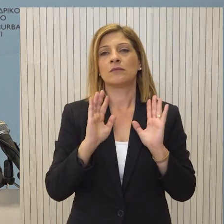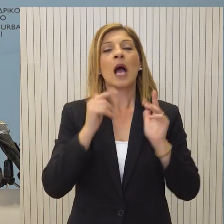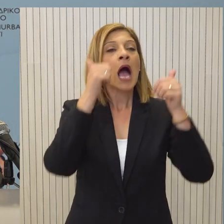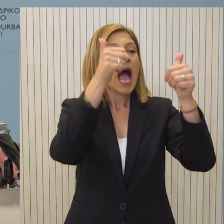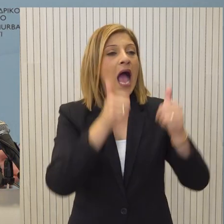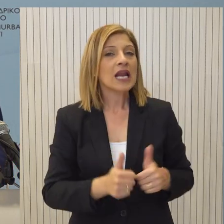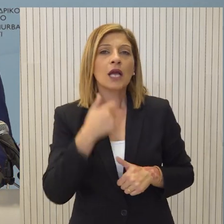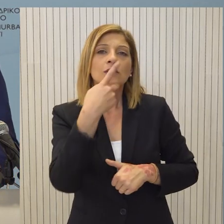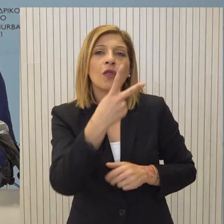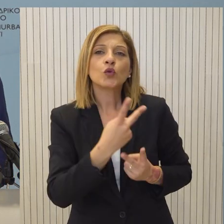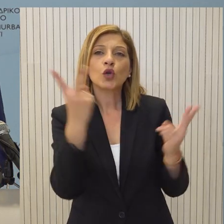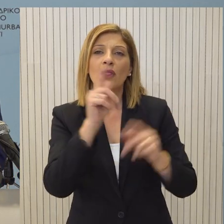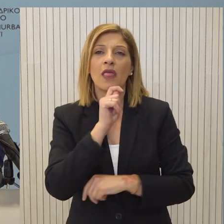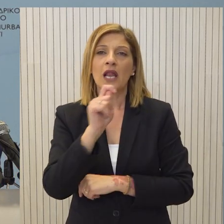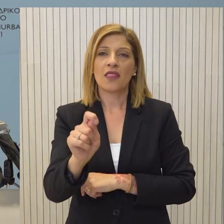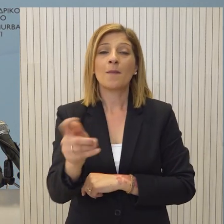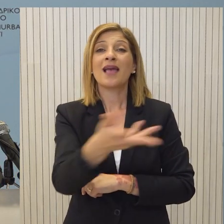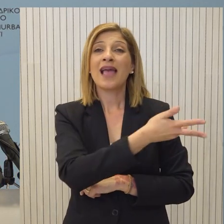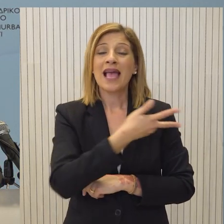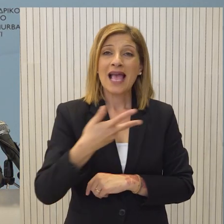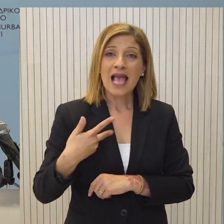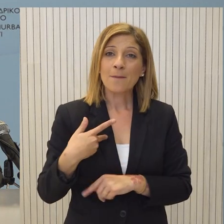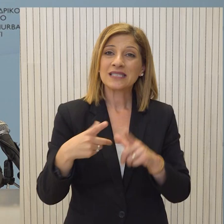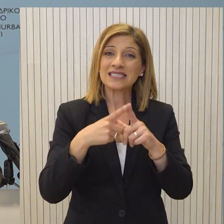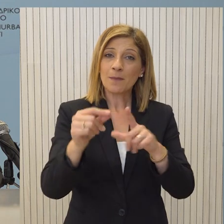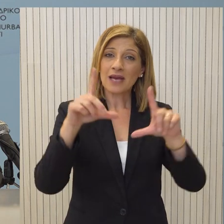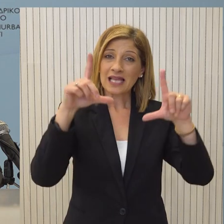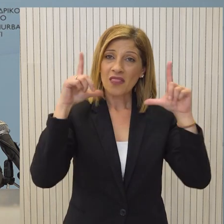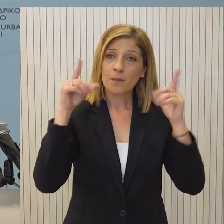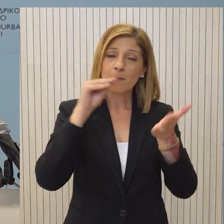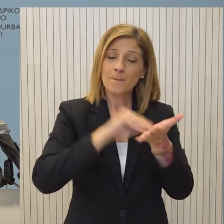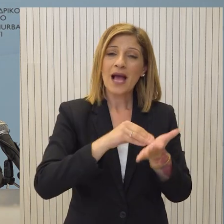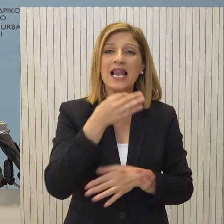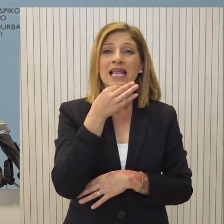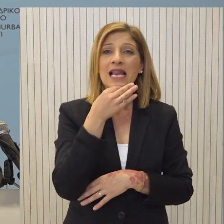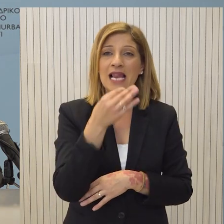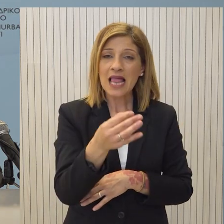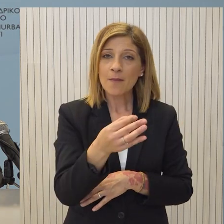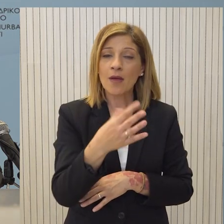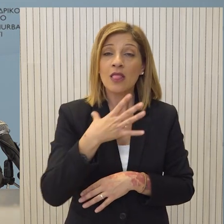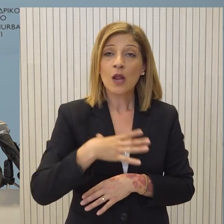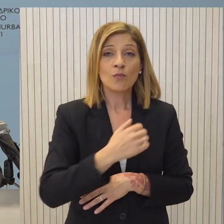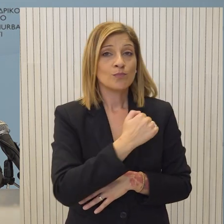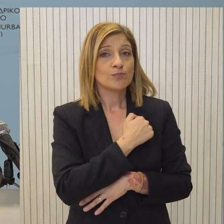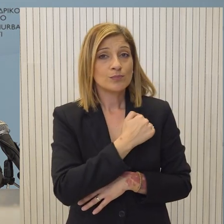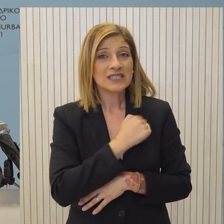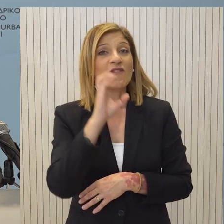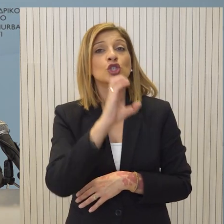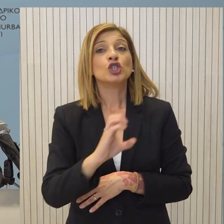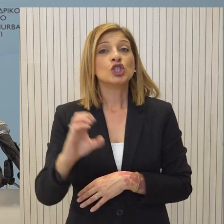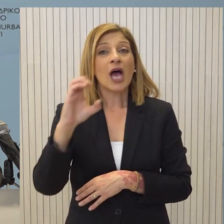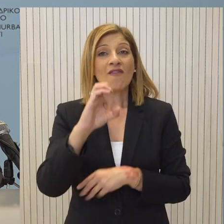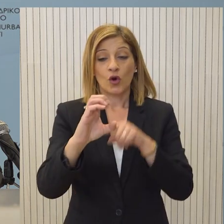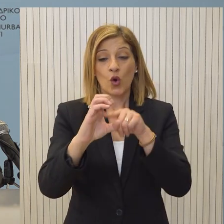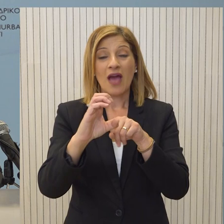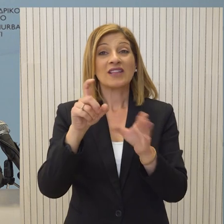αναγκοινώσεις που εκείνη επιθυμεί. Εμείς ως Κυπριακή Δημοκρατία θα επαναλαμβούμε ακόμα μια φορά την πεποίθησή μας ότι η παρουσία της Σεύρων μιας εταιρείας